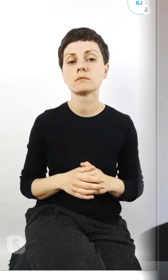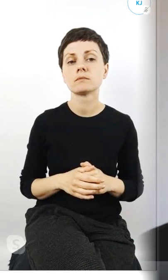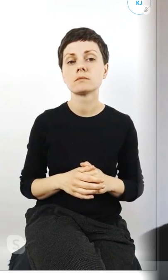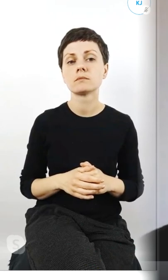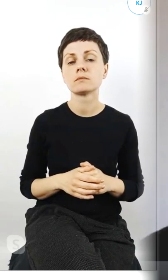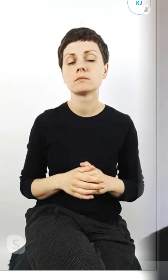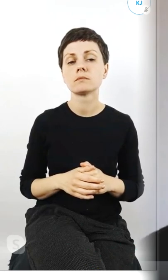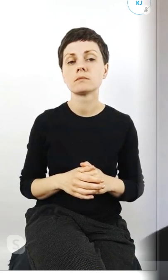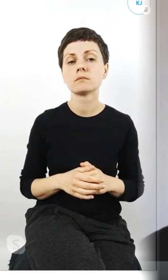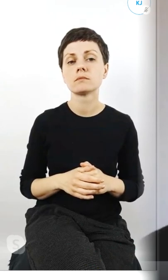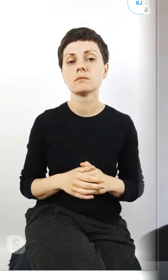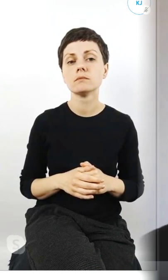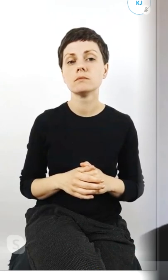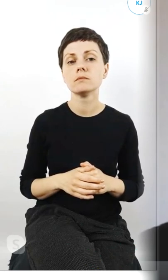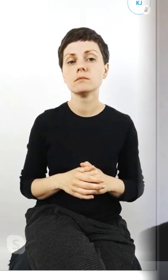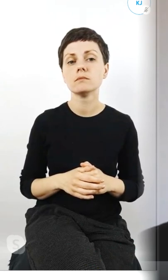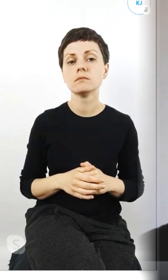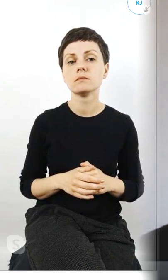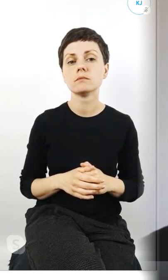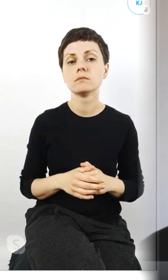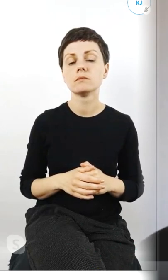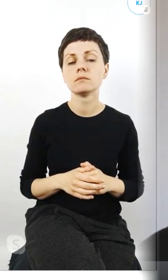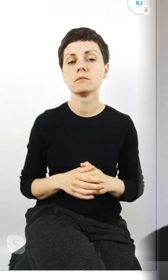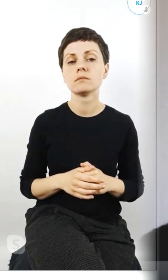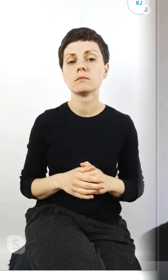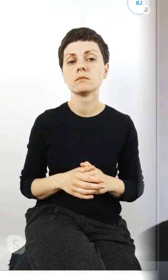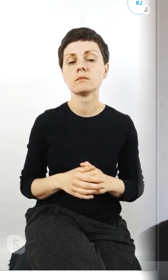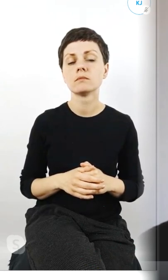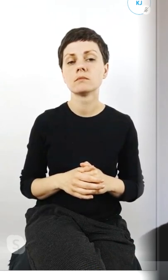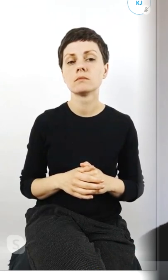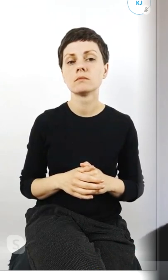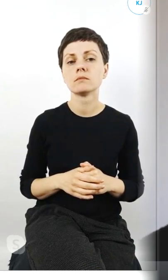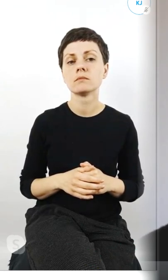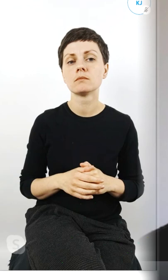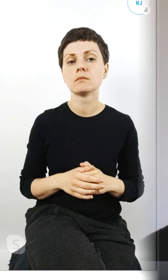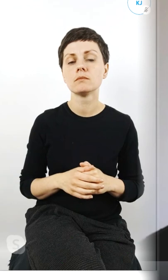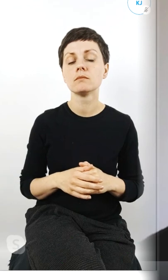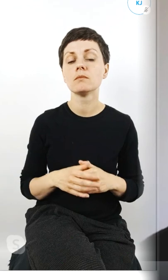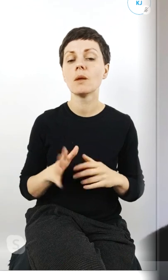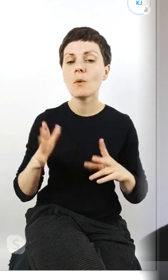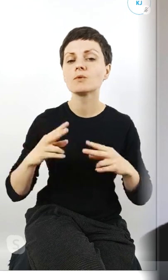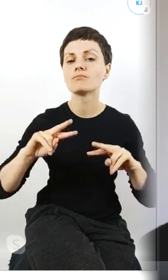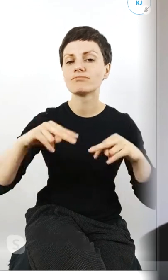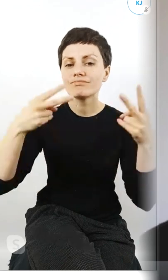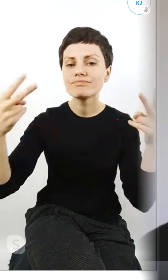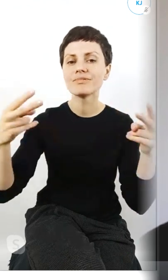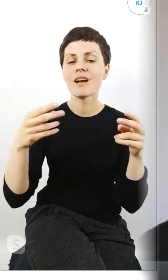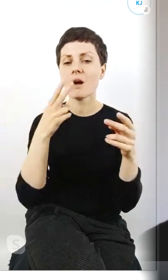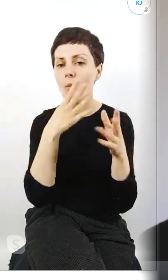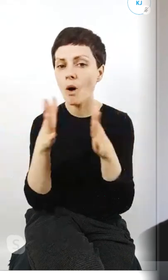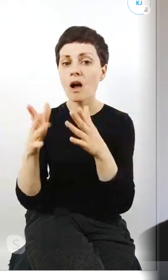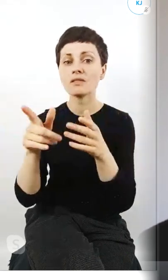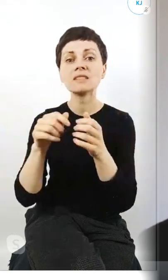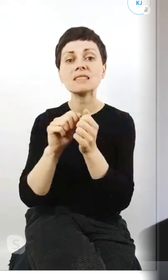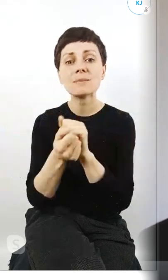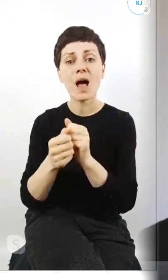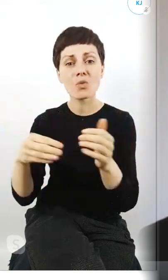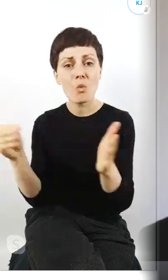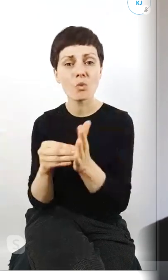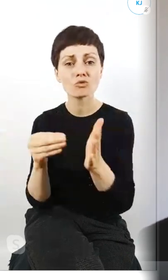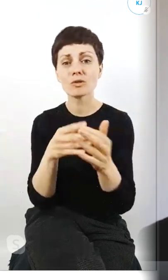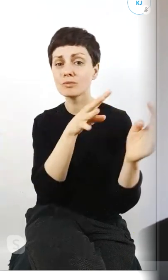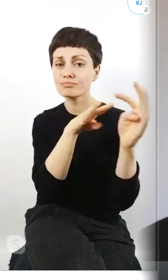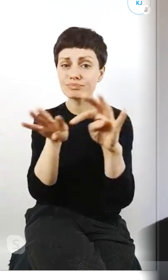będziemy do tej zmiany jakby właśnie nakierowywać że jednak potrzeba zmiany tak i